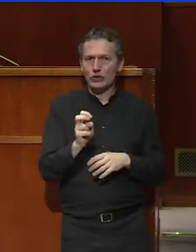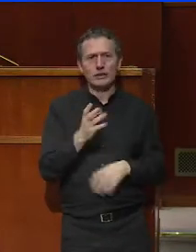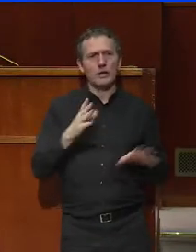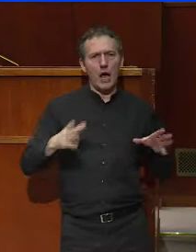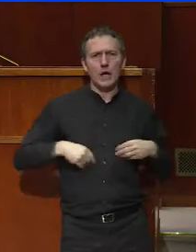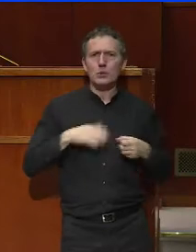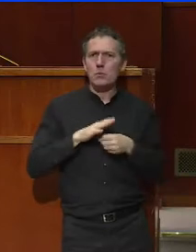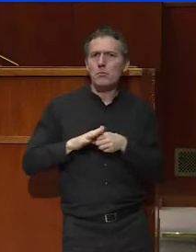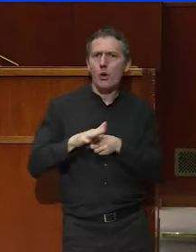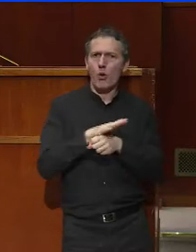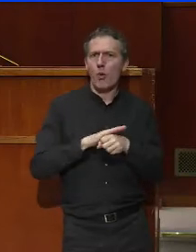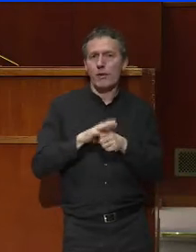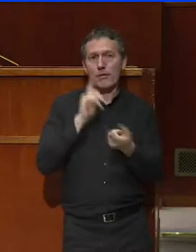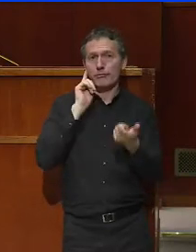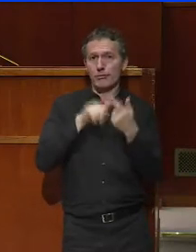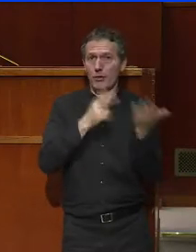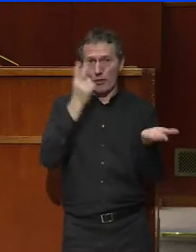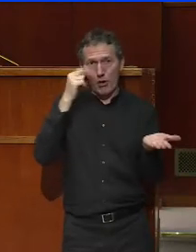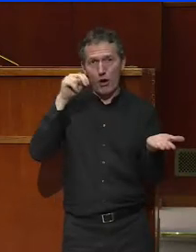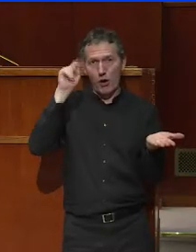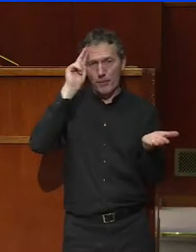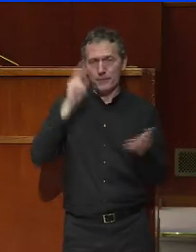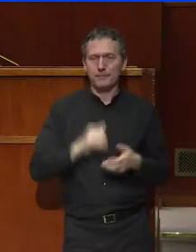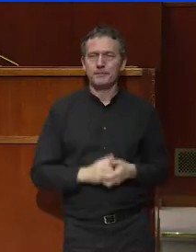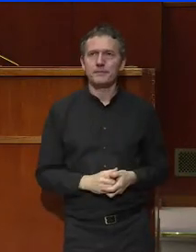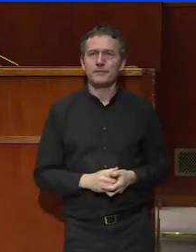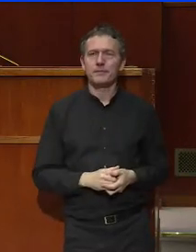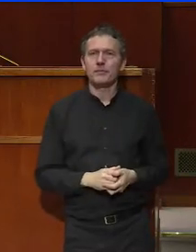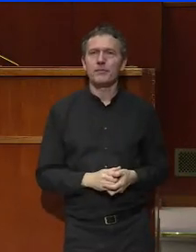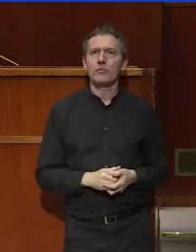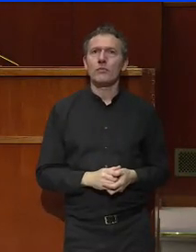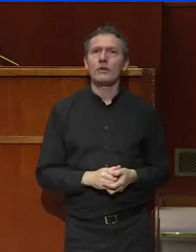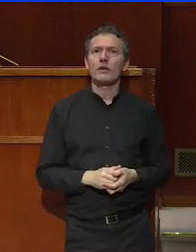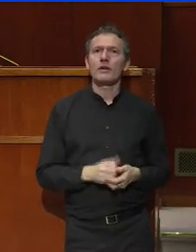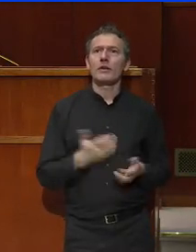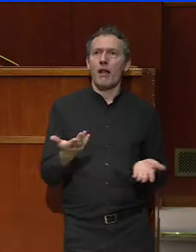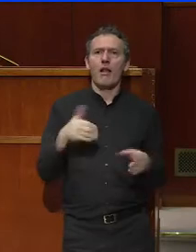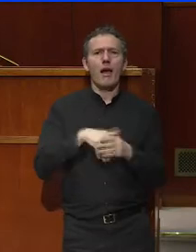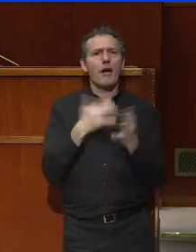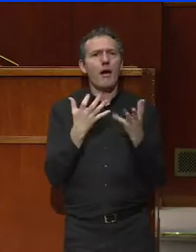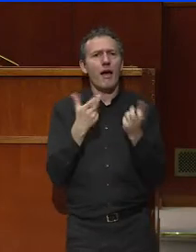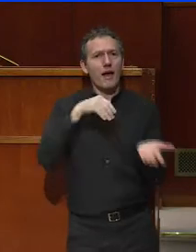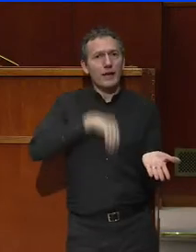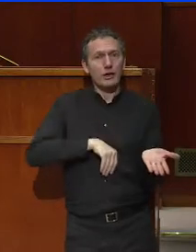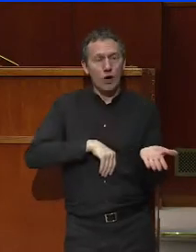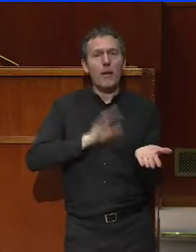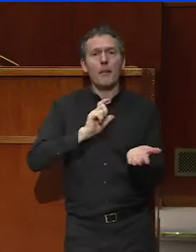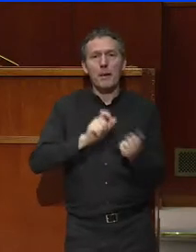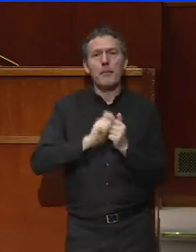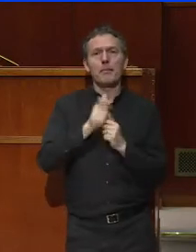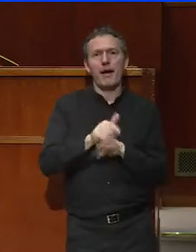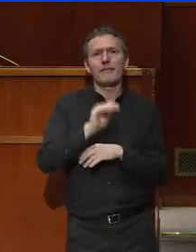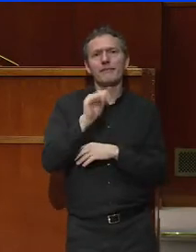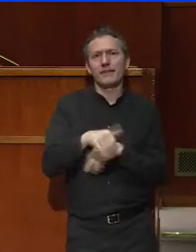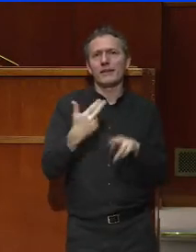complètement sa vocation européenne et internationale. Les meilleures intentions, mesdames et messieurs, se heurtent vite à ce que Jacques